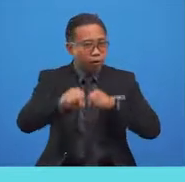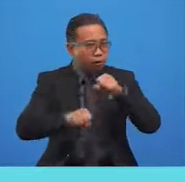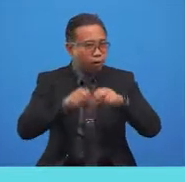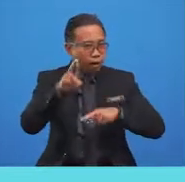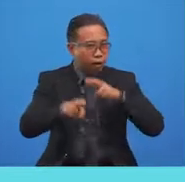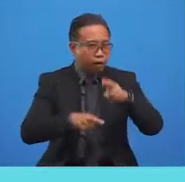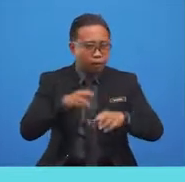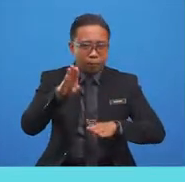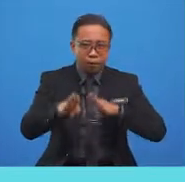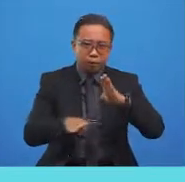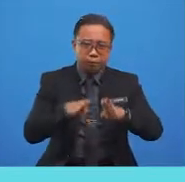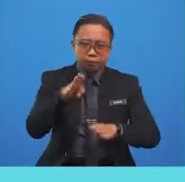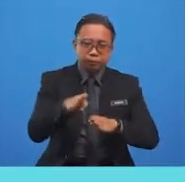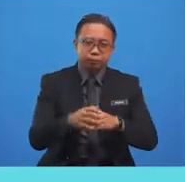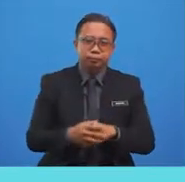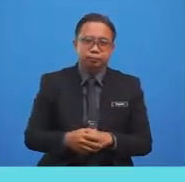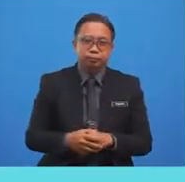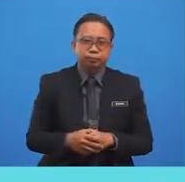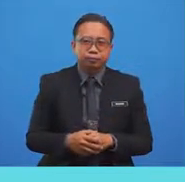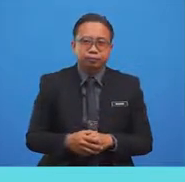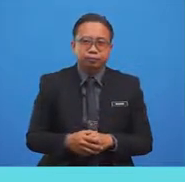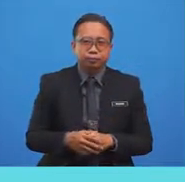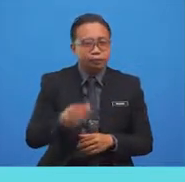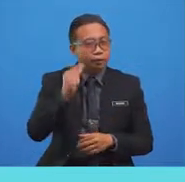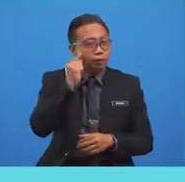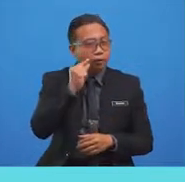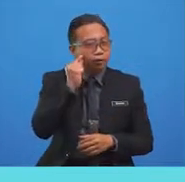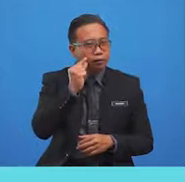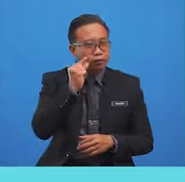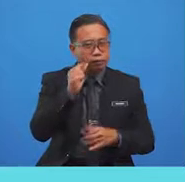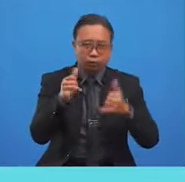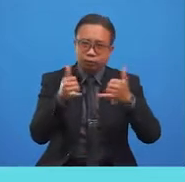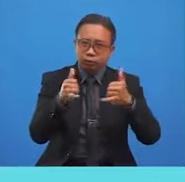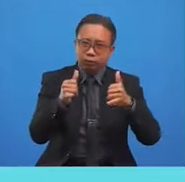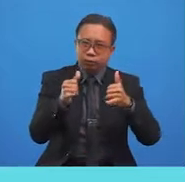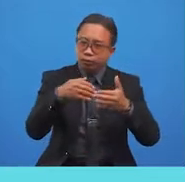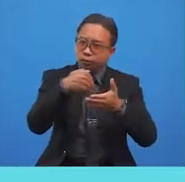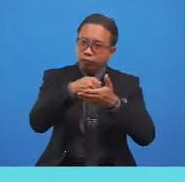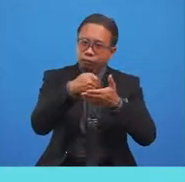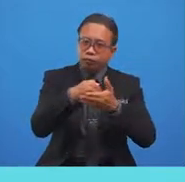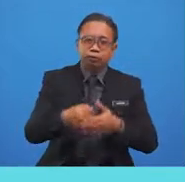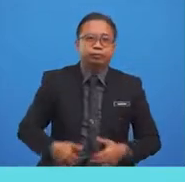a bike. The girl is playing football.